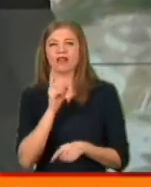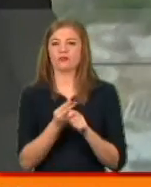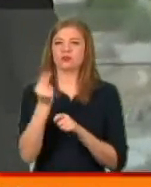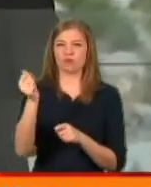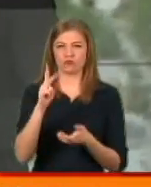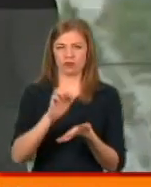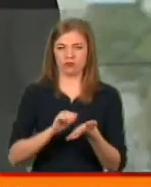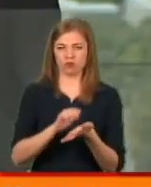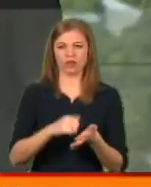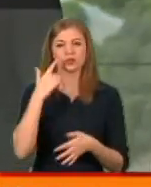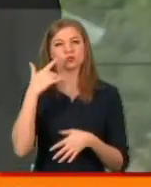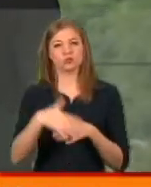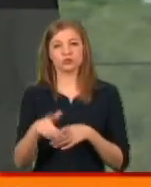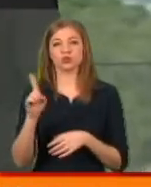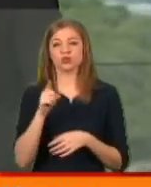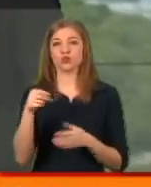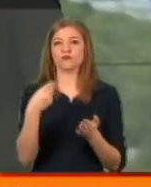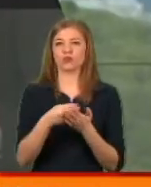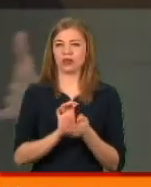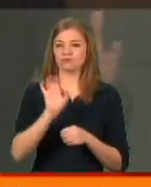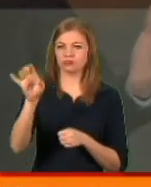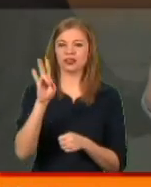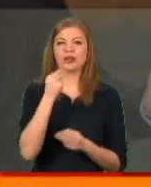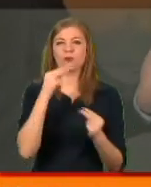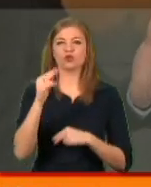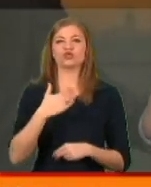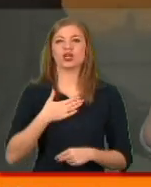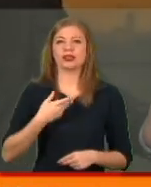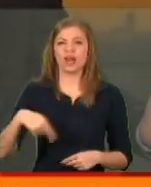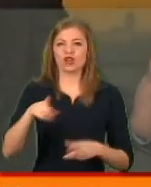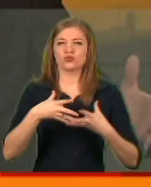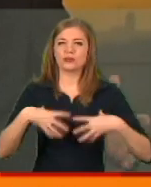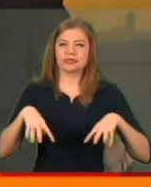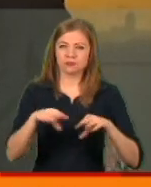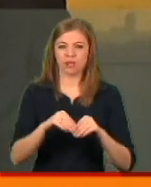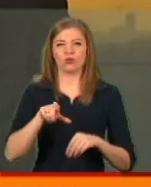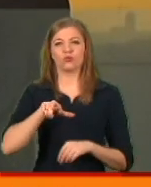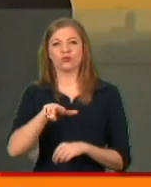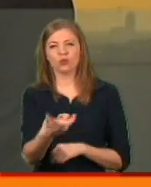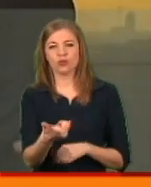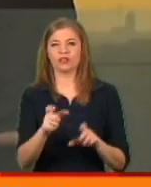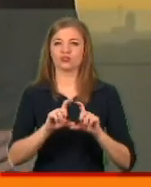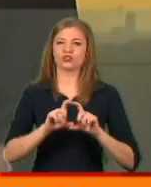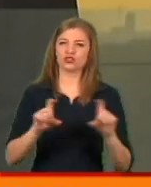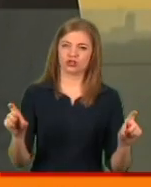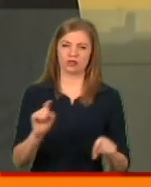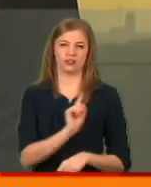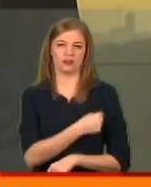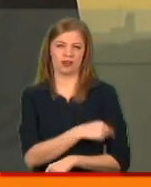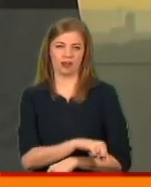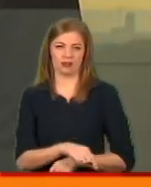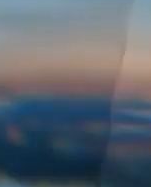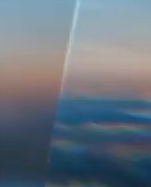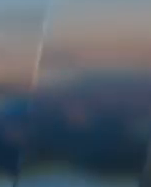податки, розуміючи, що вони надходять на поліпшення нашого спільного доріг, шкіл і лікарень.